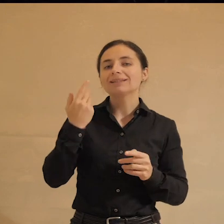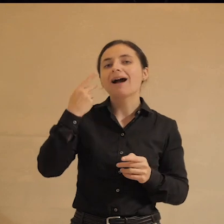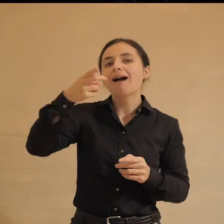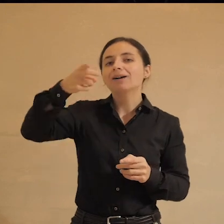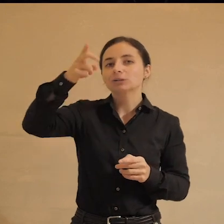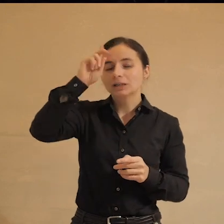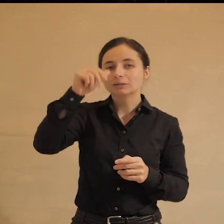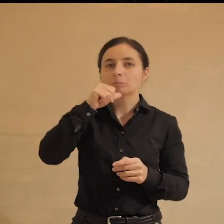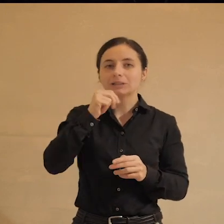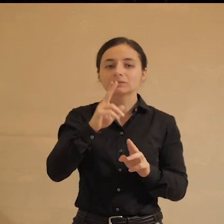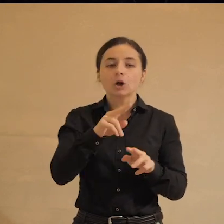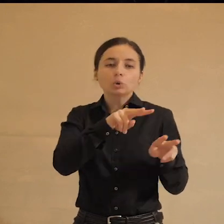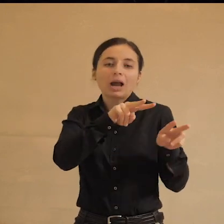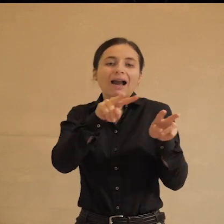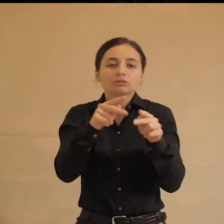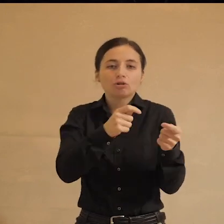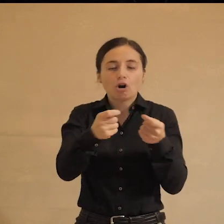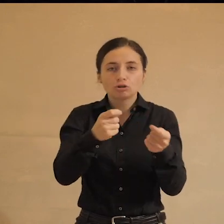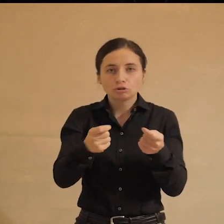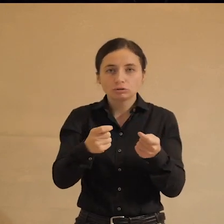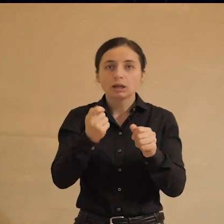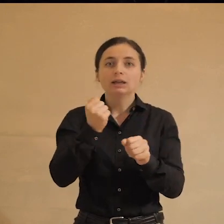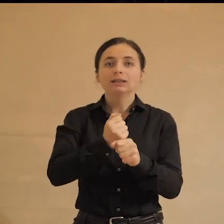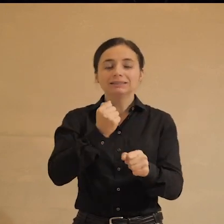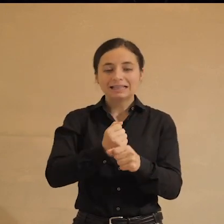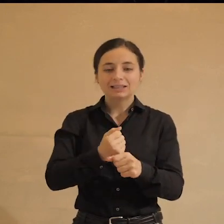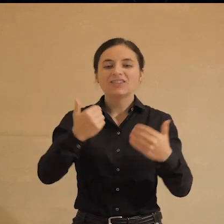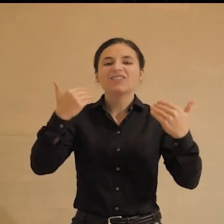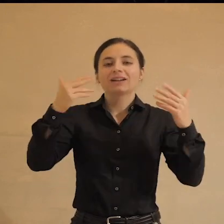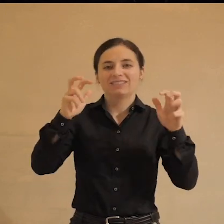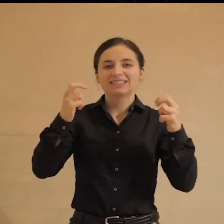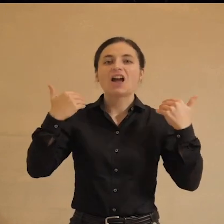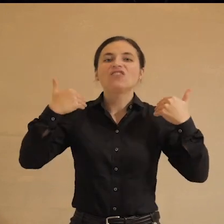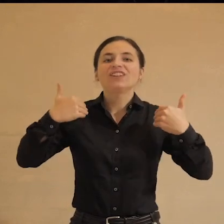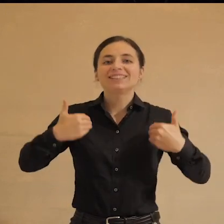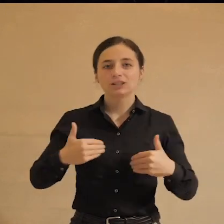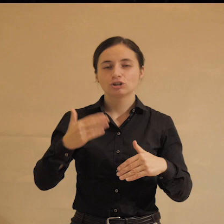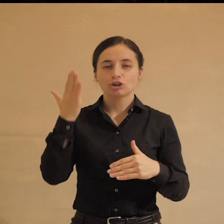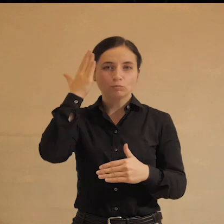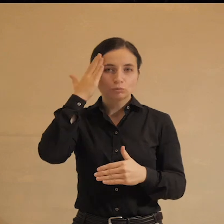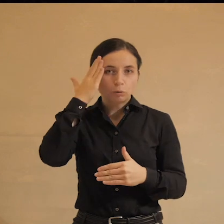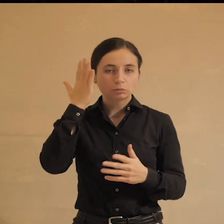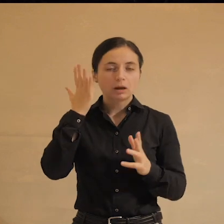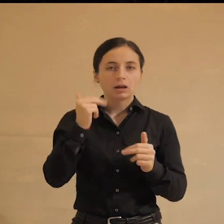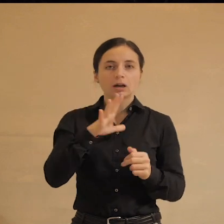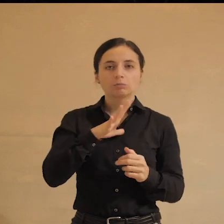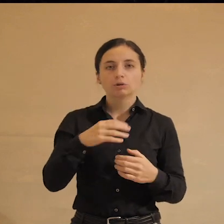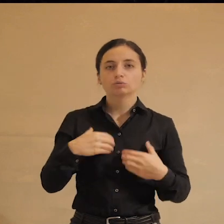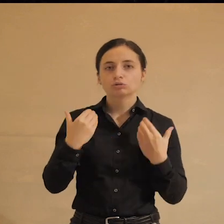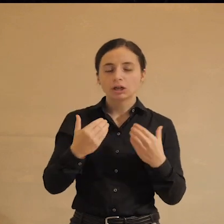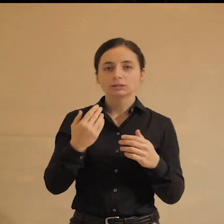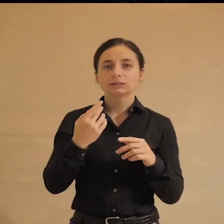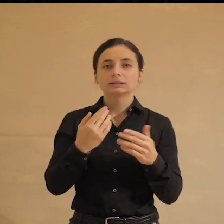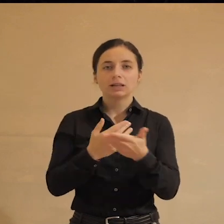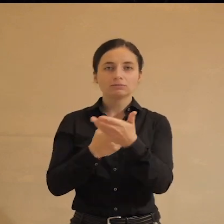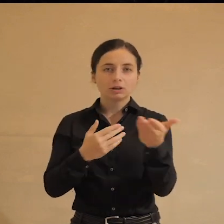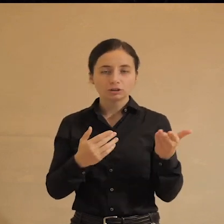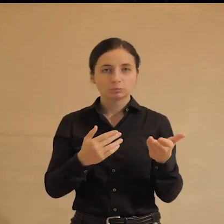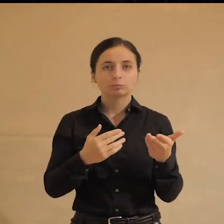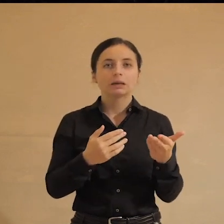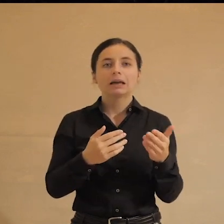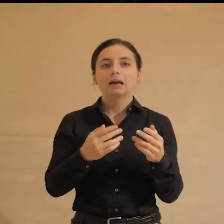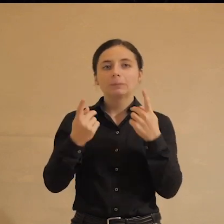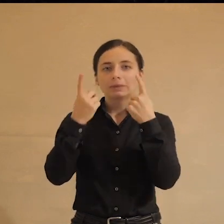пытается кого-то контролировать, оно это делает старым добрым физическим способом. И как бы не был ужасен контроль корпорации за вашими данными,